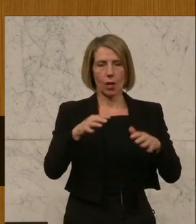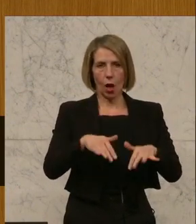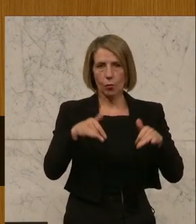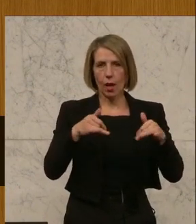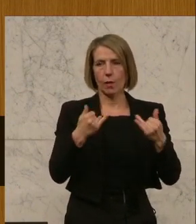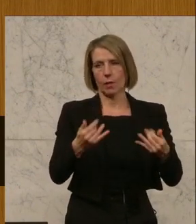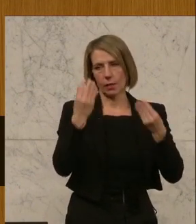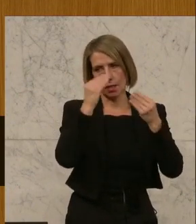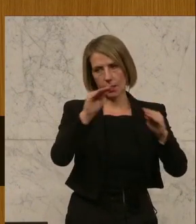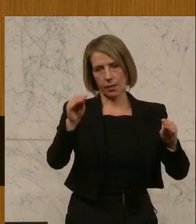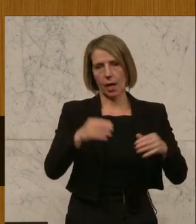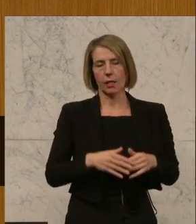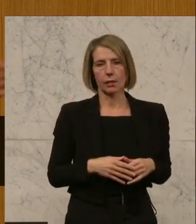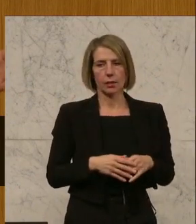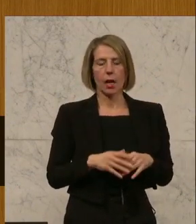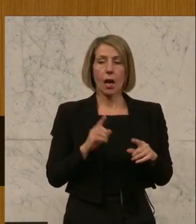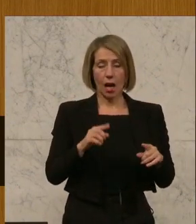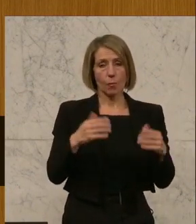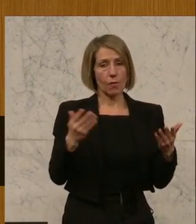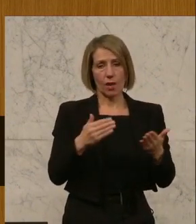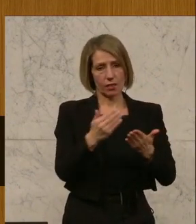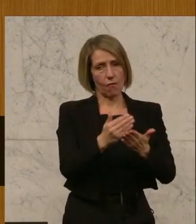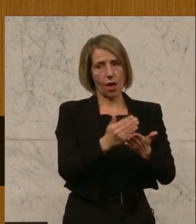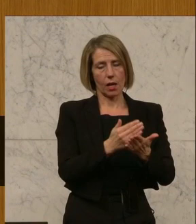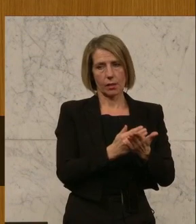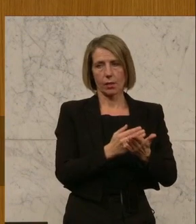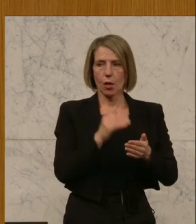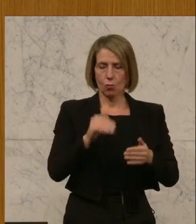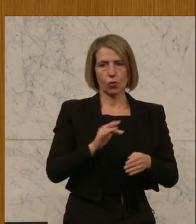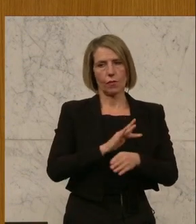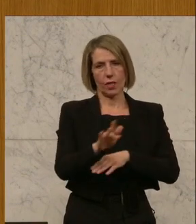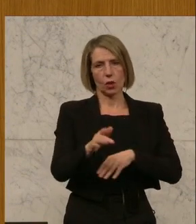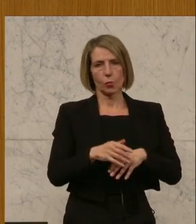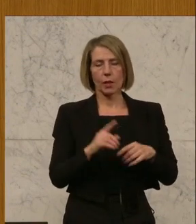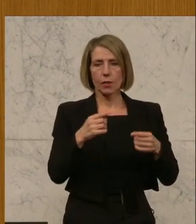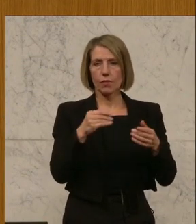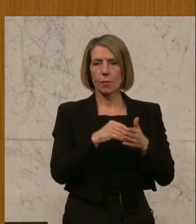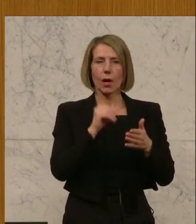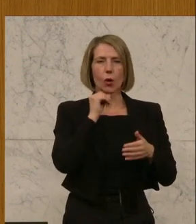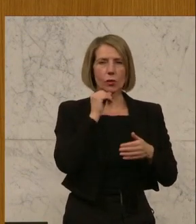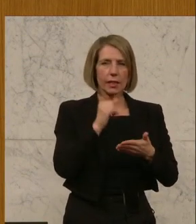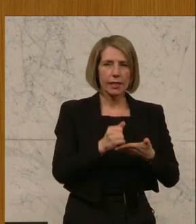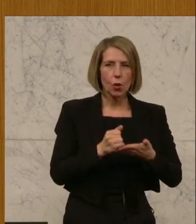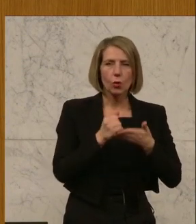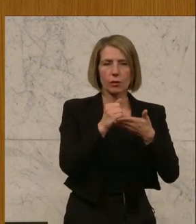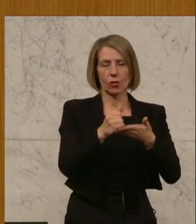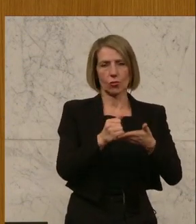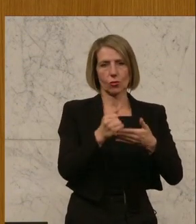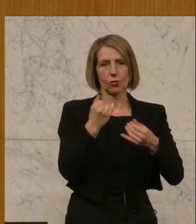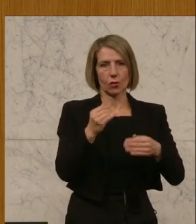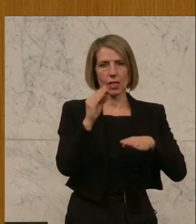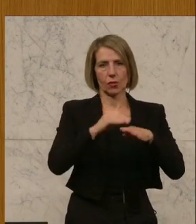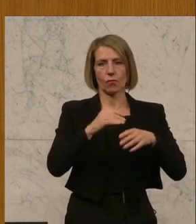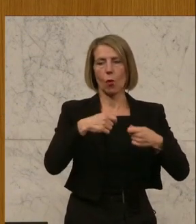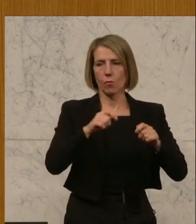anerkennen. Fakt ist aber, und da muss ich Ihnen schon widersprechen, wir brauchen im Wohnbereich keine Unterstützungen mehr. Wir brauchen in Wahrheit jetzt ein